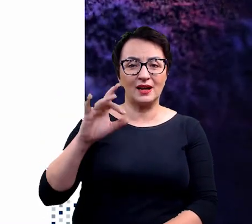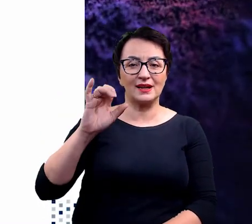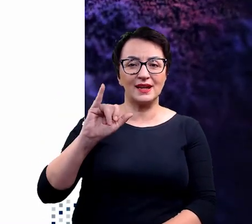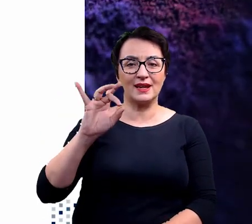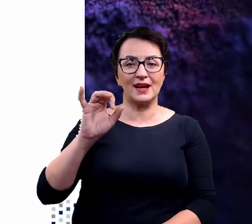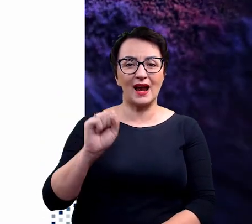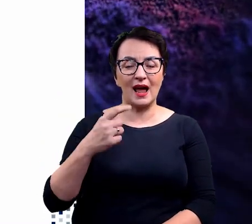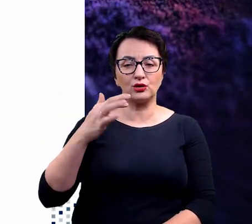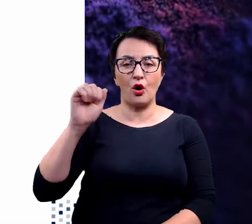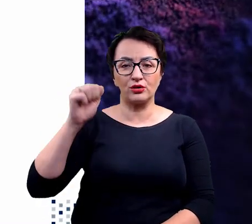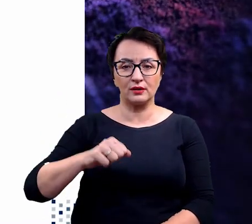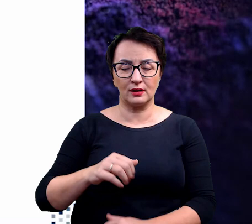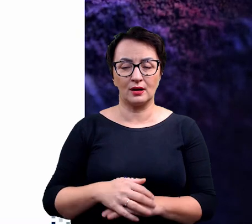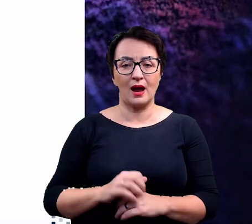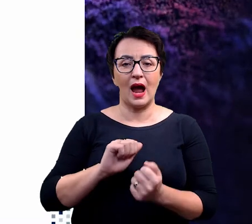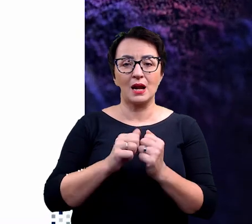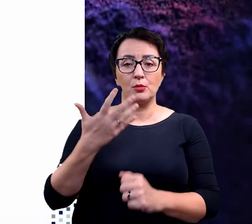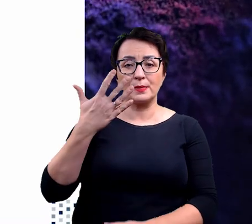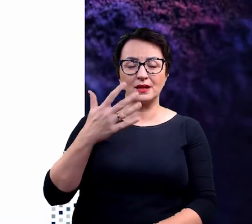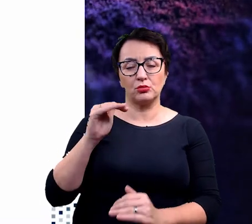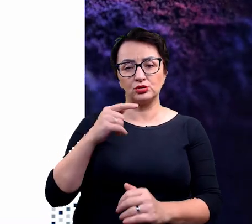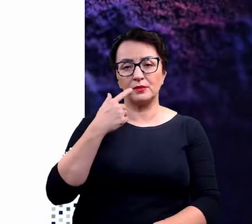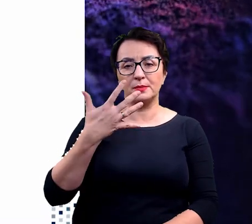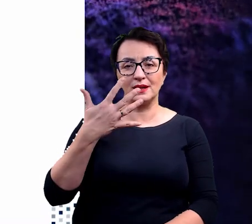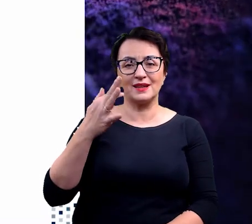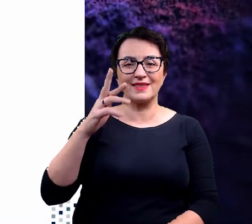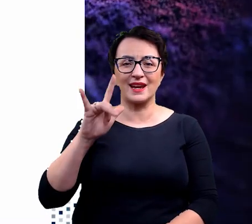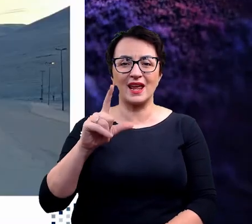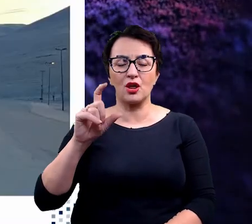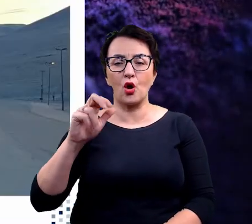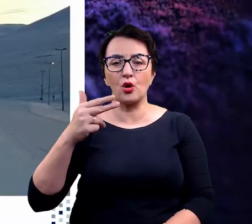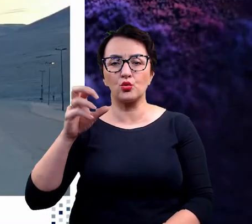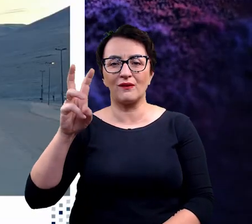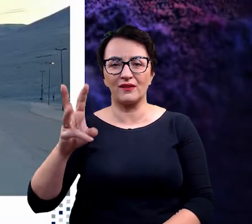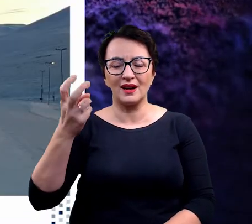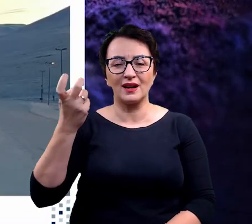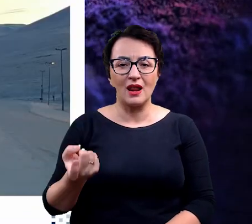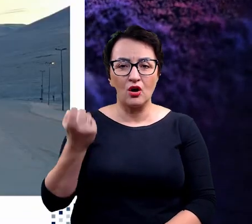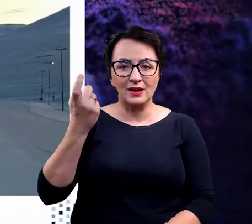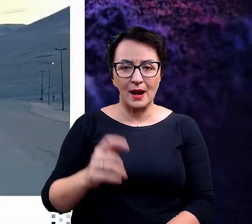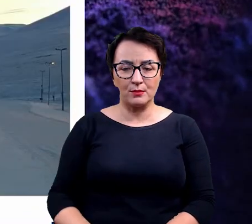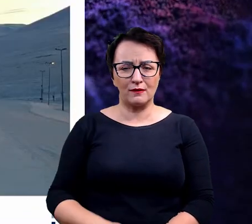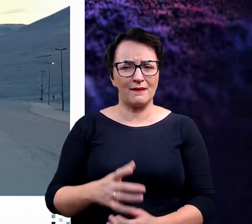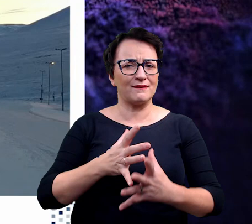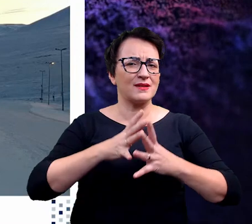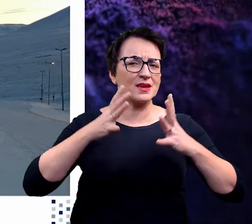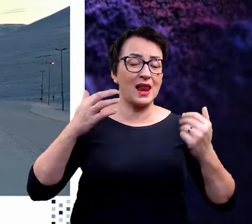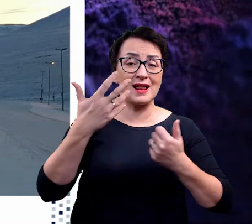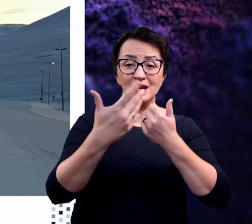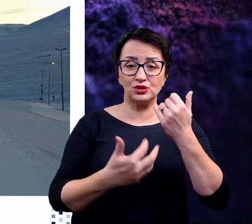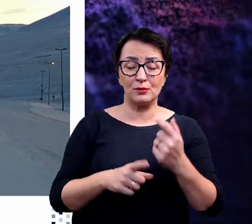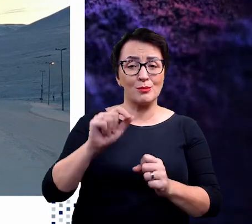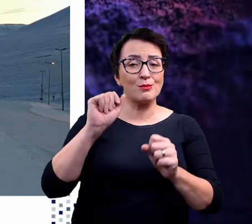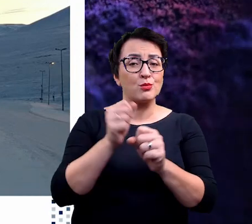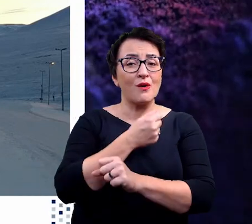kilogramów. Albo inaczej, pięć trilionów kilogramów. To są już duże liczby. Wszystkie te zmiany są bardzo